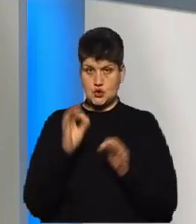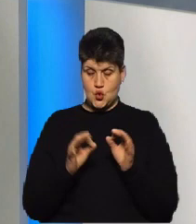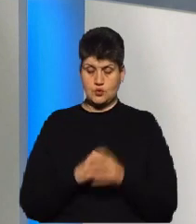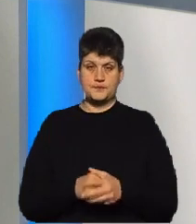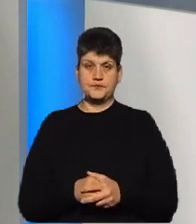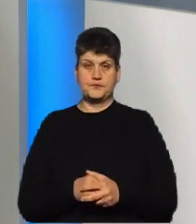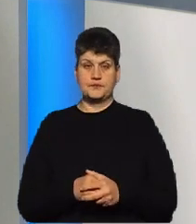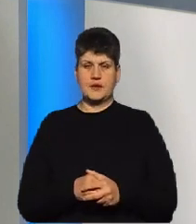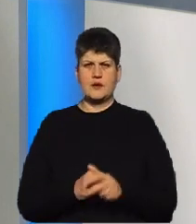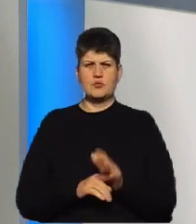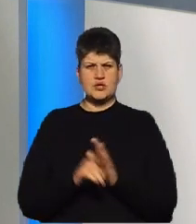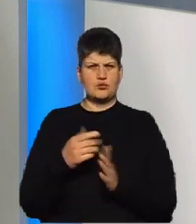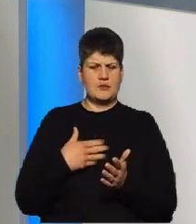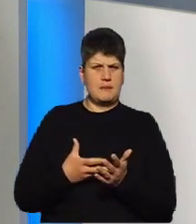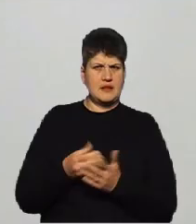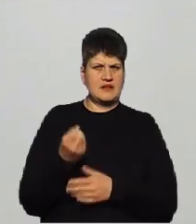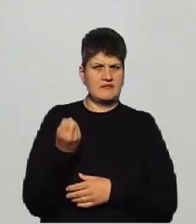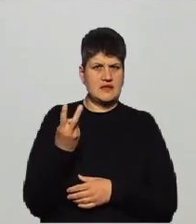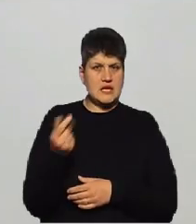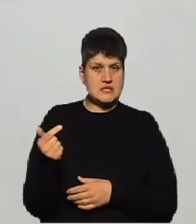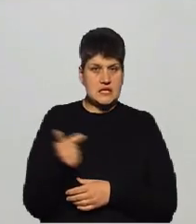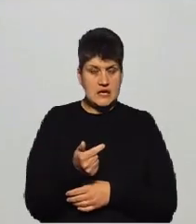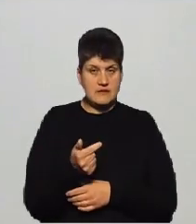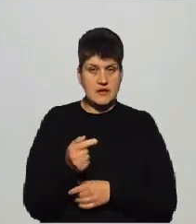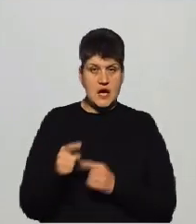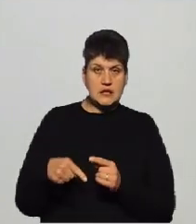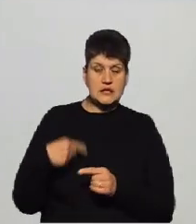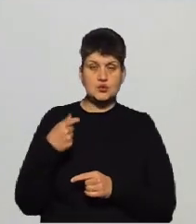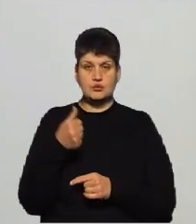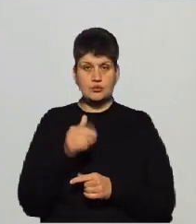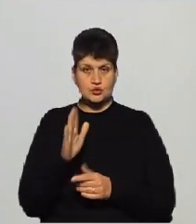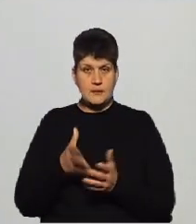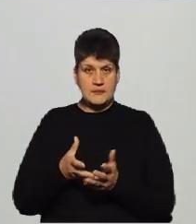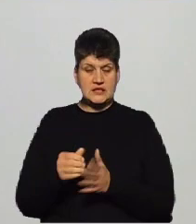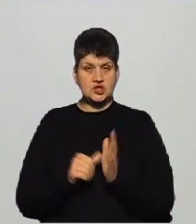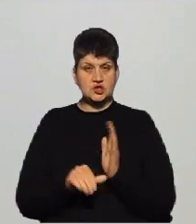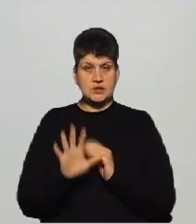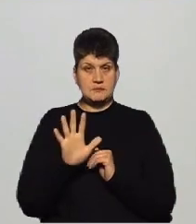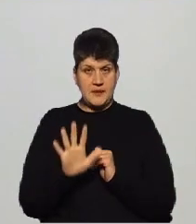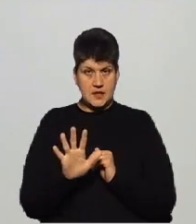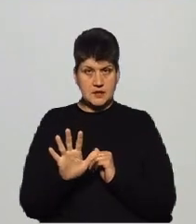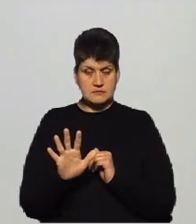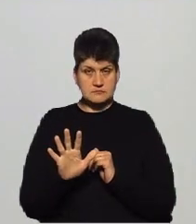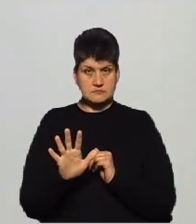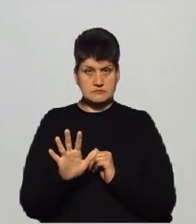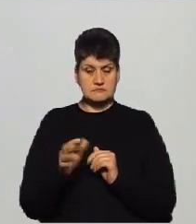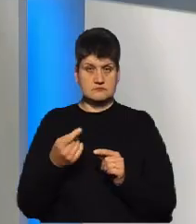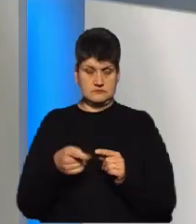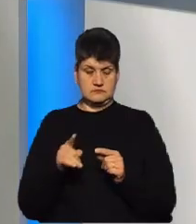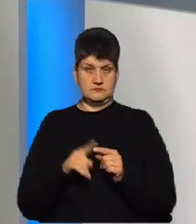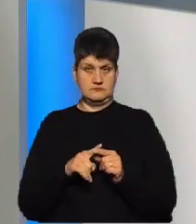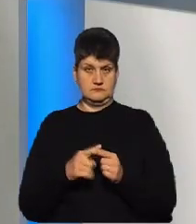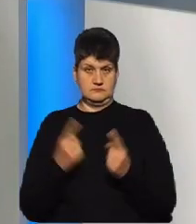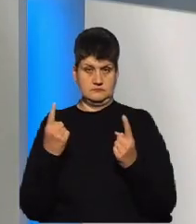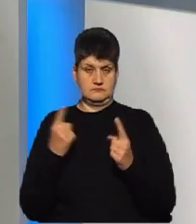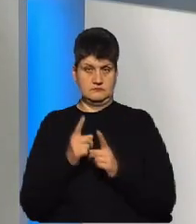оплачували там 12 гривень, а в наступному вже році ми будемо платити 65, тобто так значно можна сказати, що змінилось.